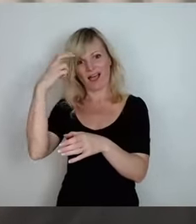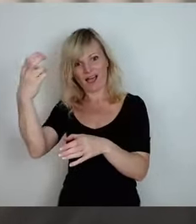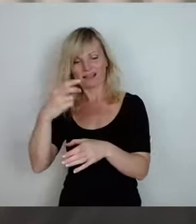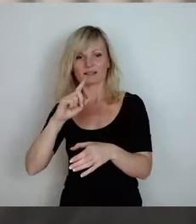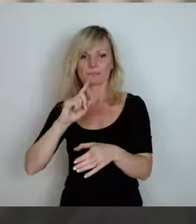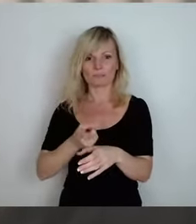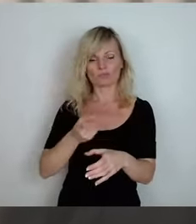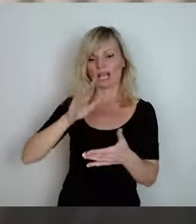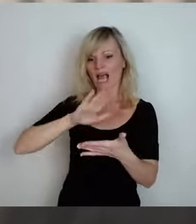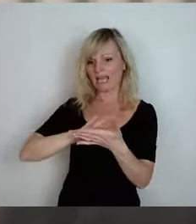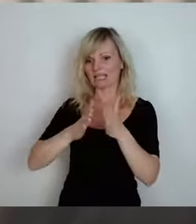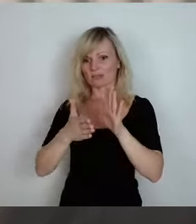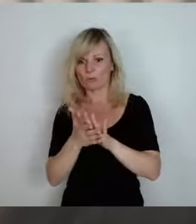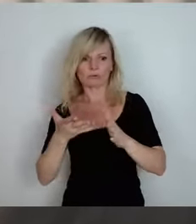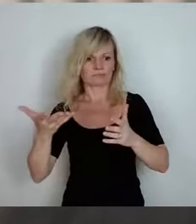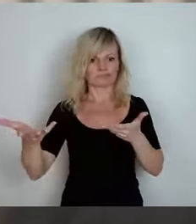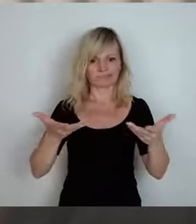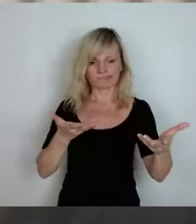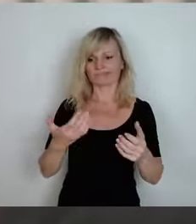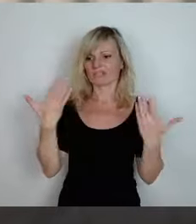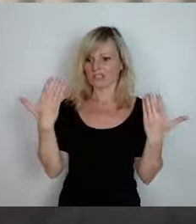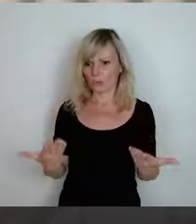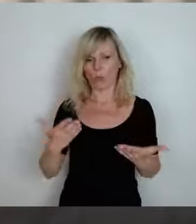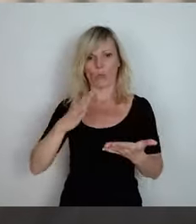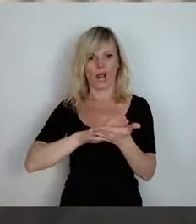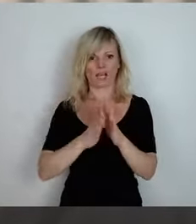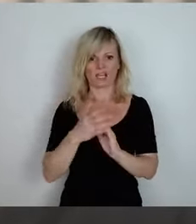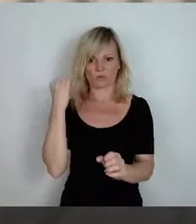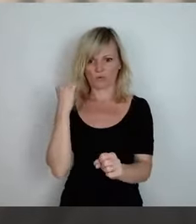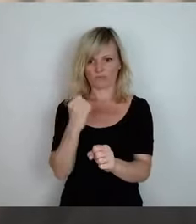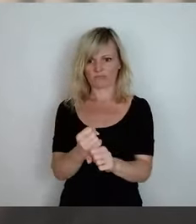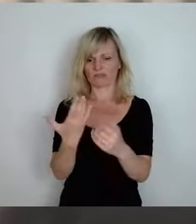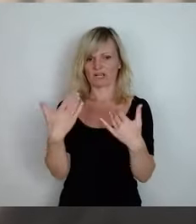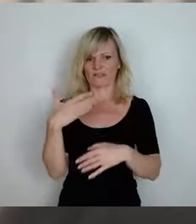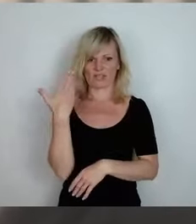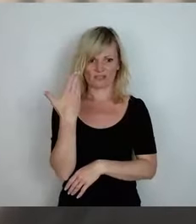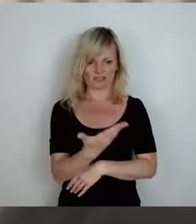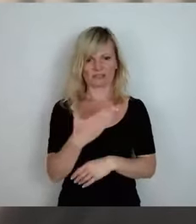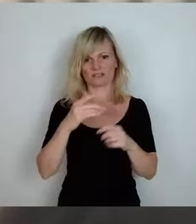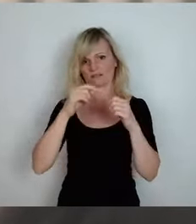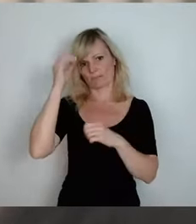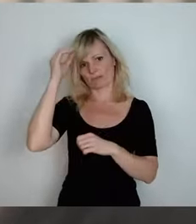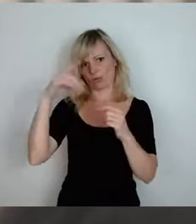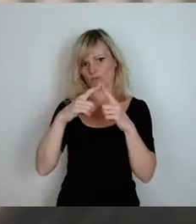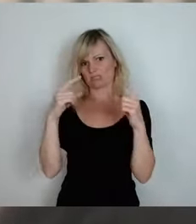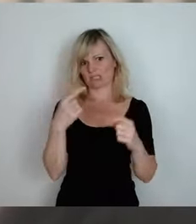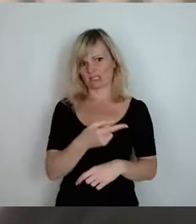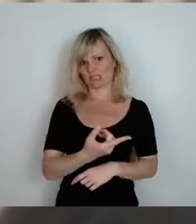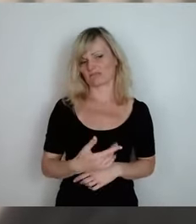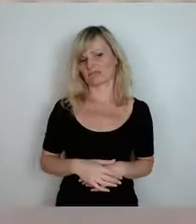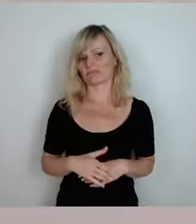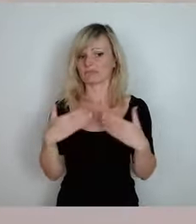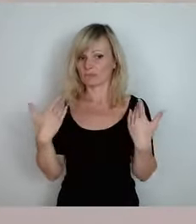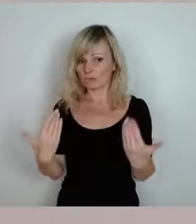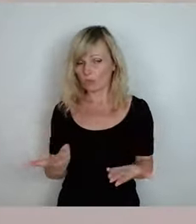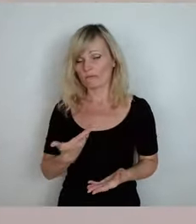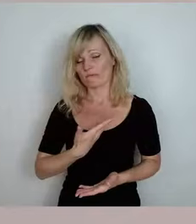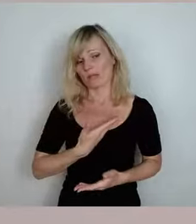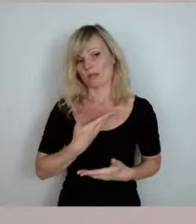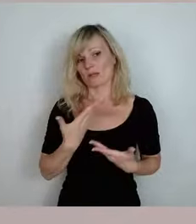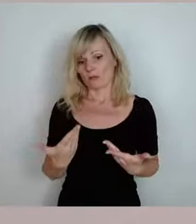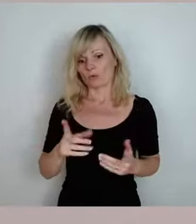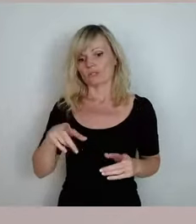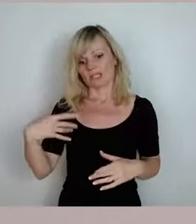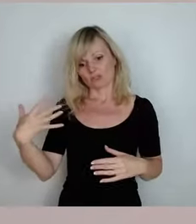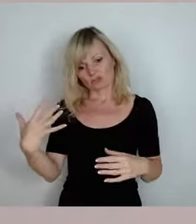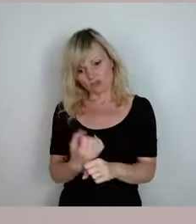uns so geeinigt und mein Eindruck ist sehr und auch mein Wille, ich werde dafür mich auch einsetzen und glaube ich, am Ende dann auch erfolgreich